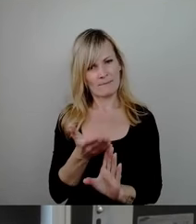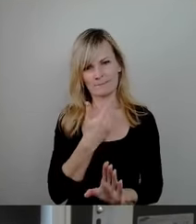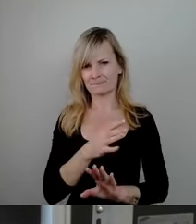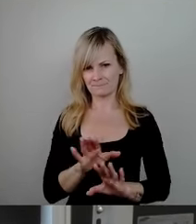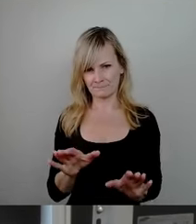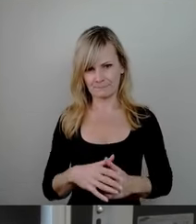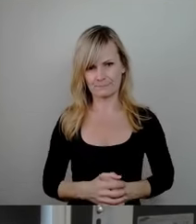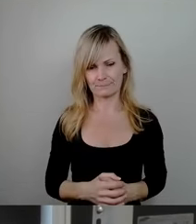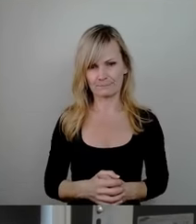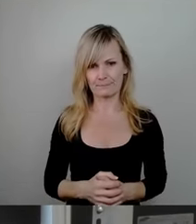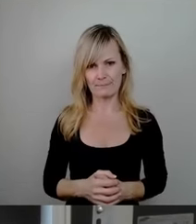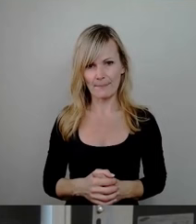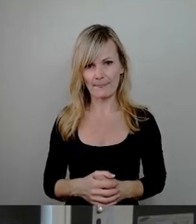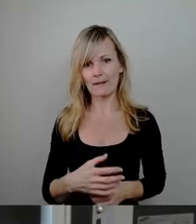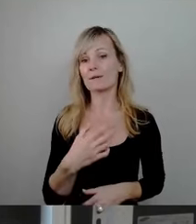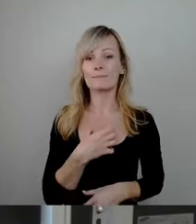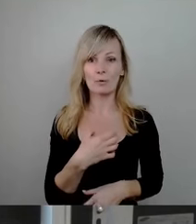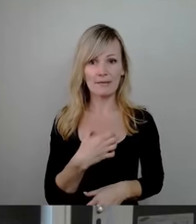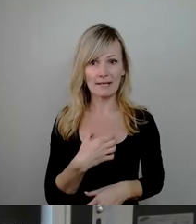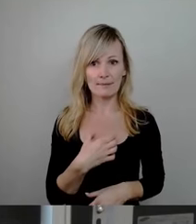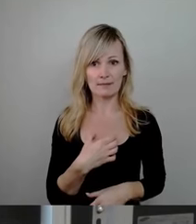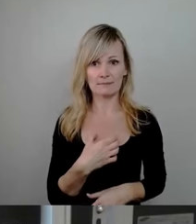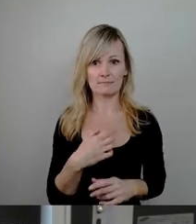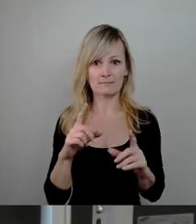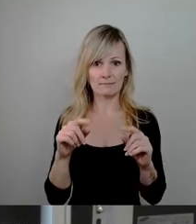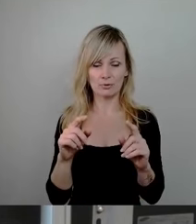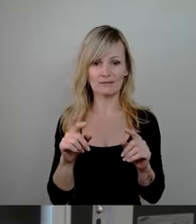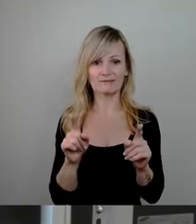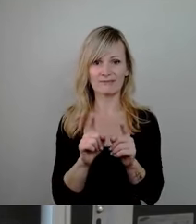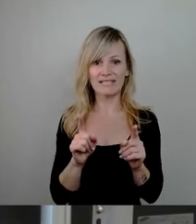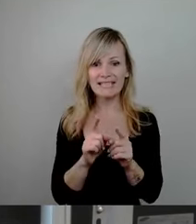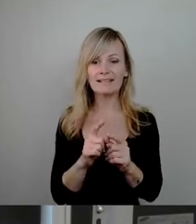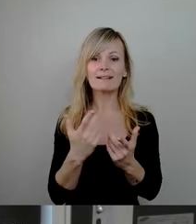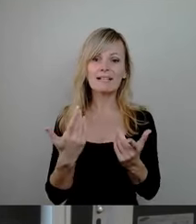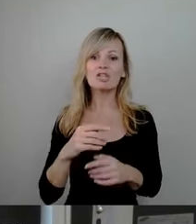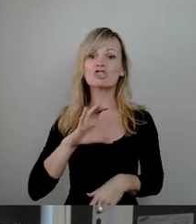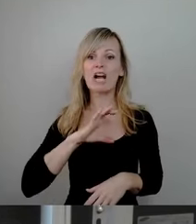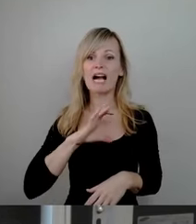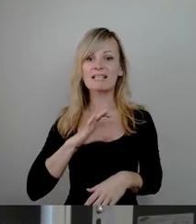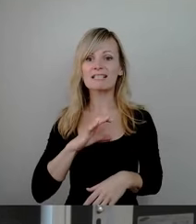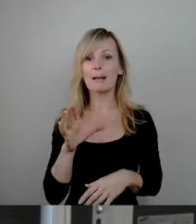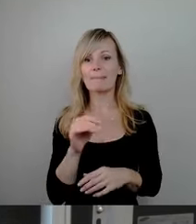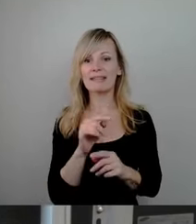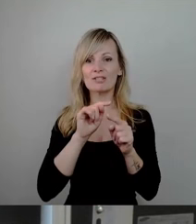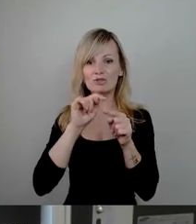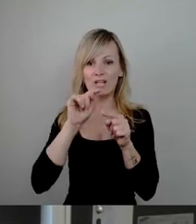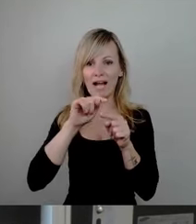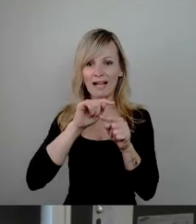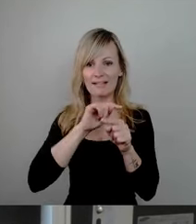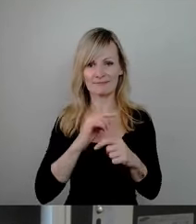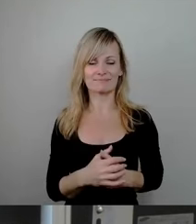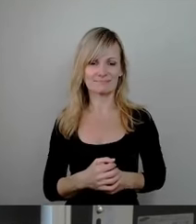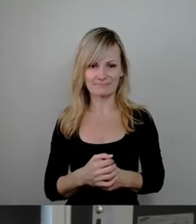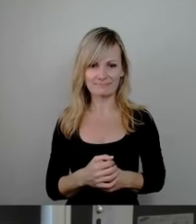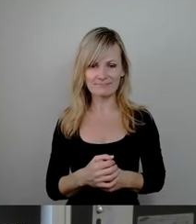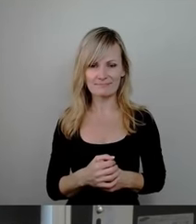Probleme sind auch nichts anderes als stachelige Chancen oder, um einen anderen Allgemeinplatz zu